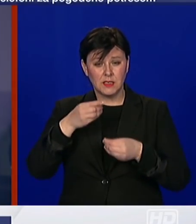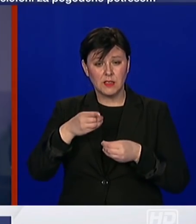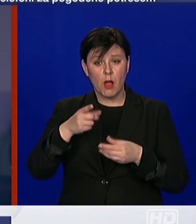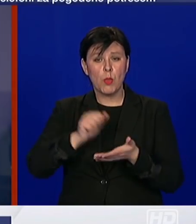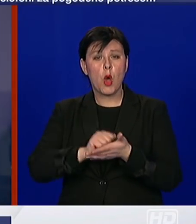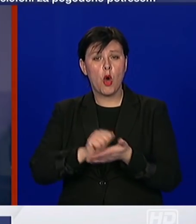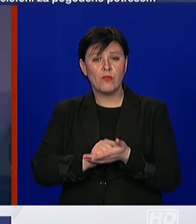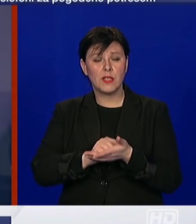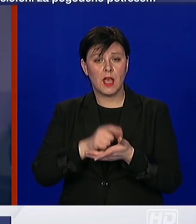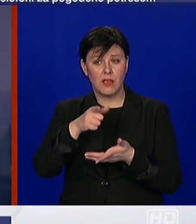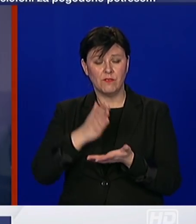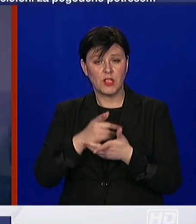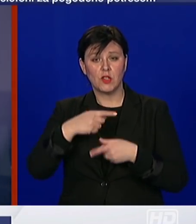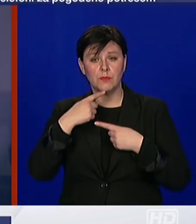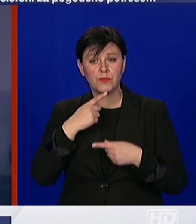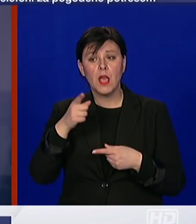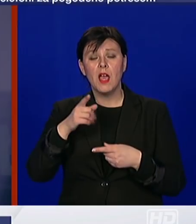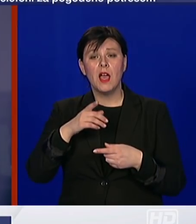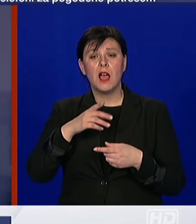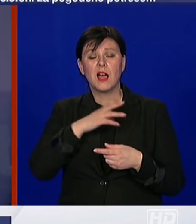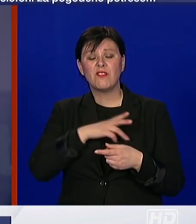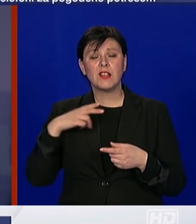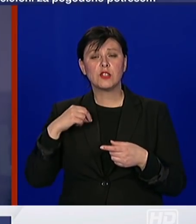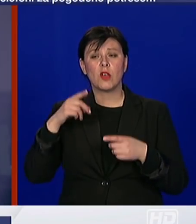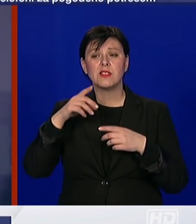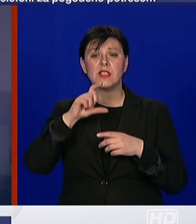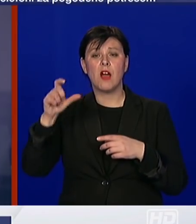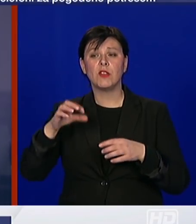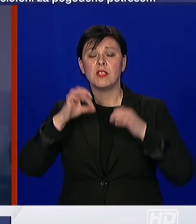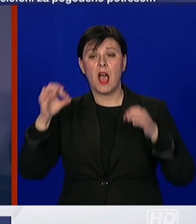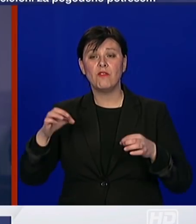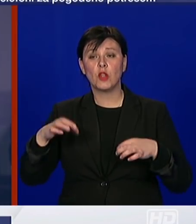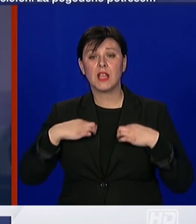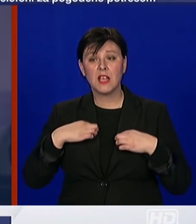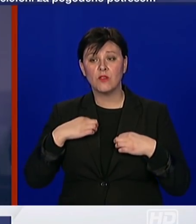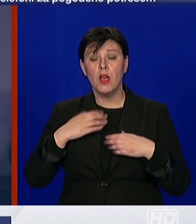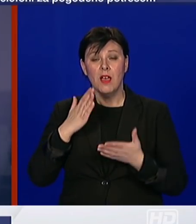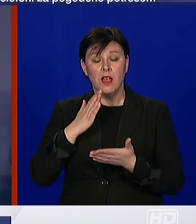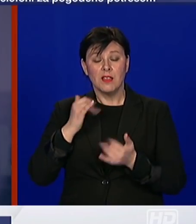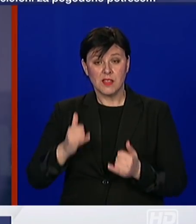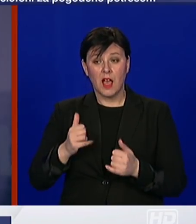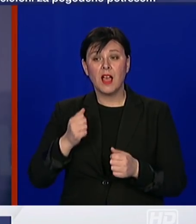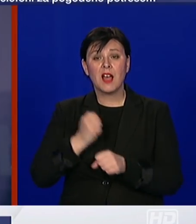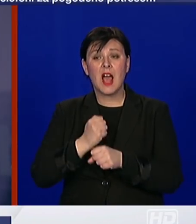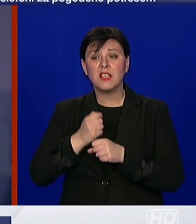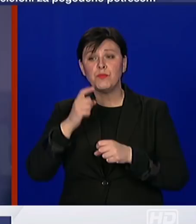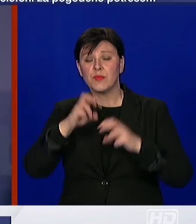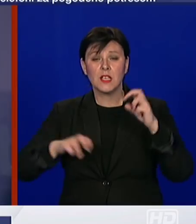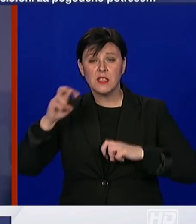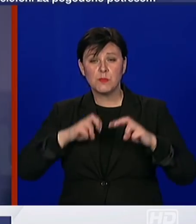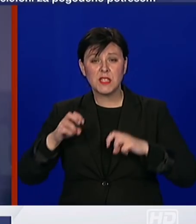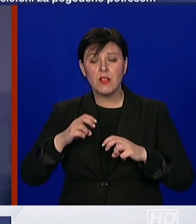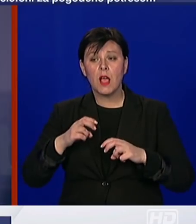novine, da se u Hrvatskom zavodu za javno zdravstvo provodi ispitivanje pouzdanosti brzog